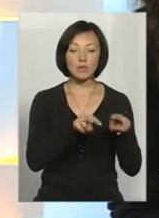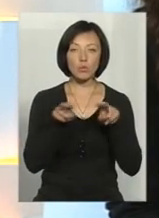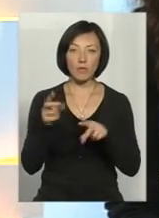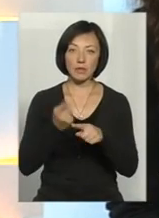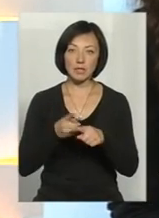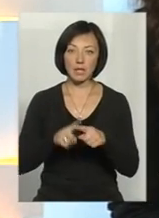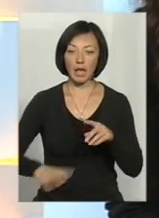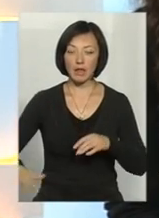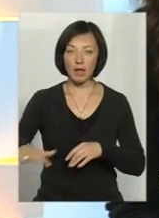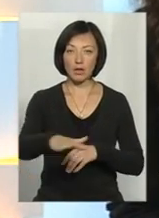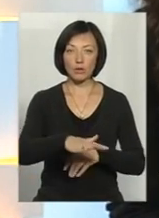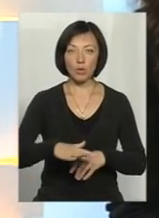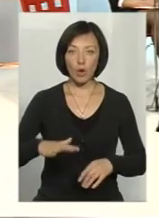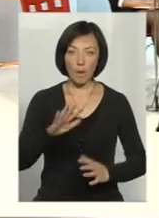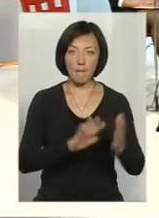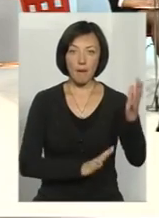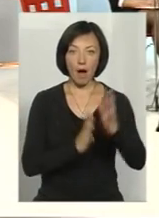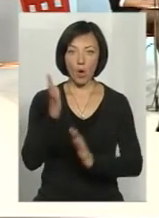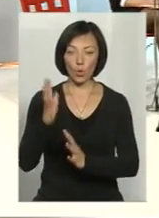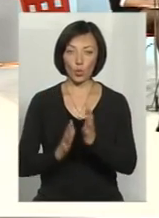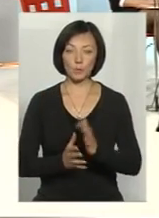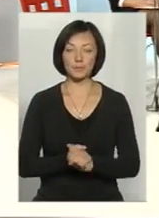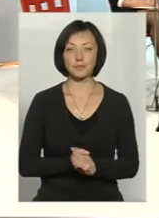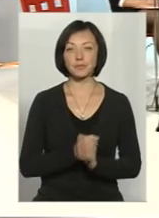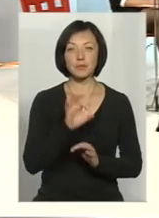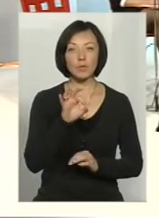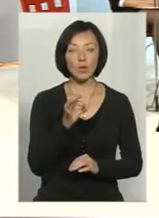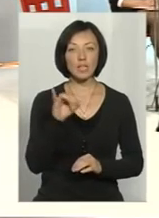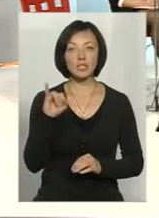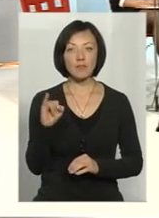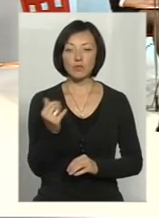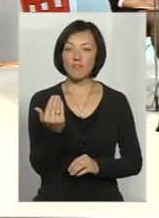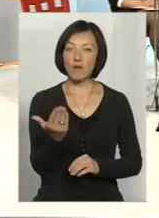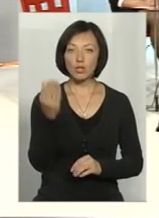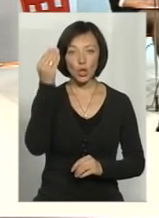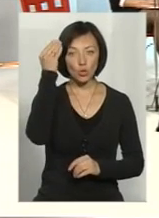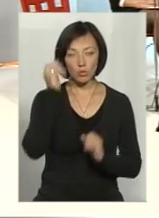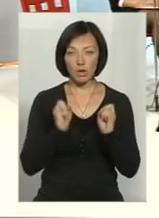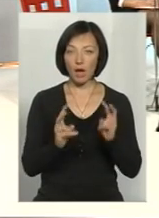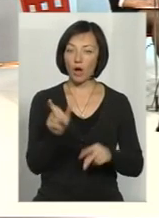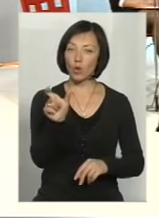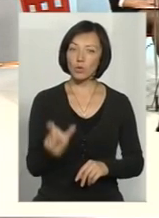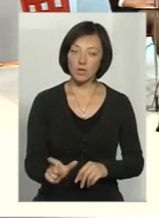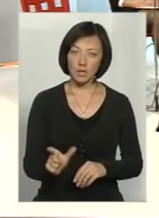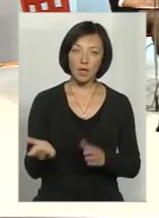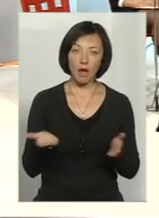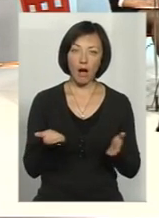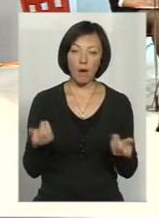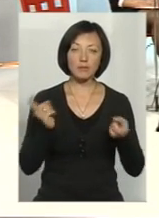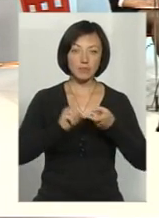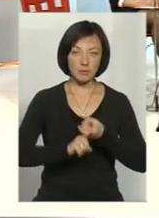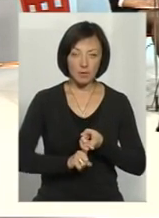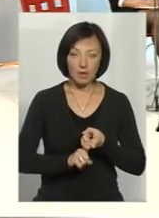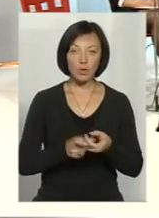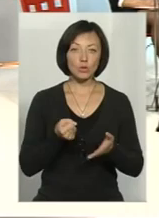парку. Олежа Івановичу, ваша думка, як людини, яка дотична до